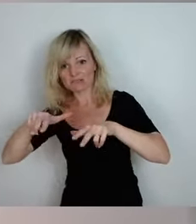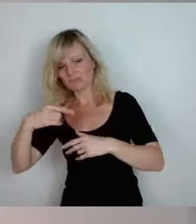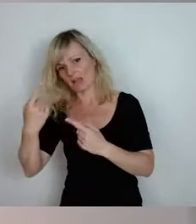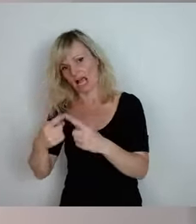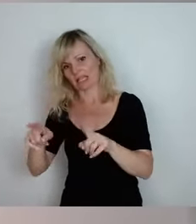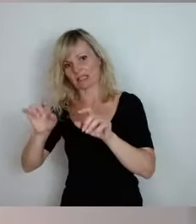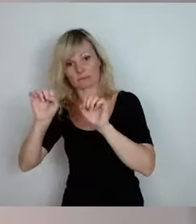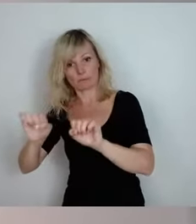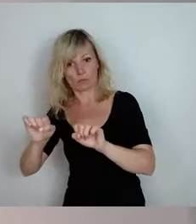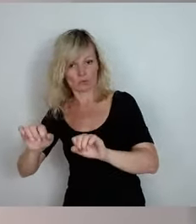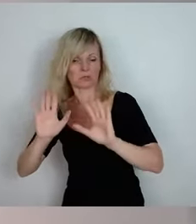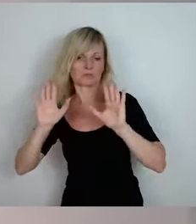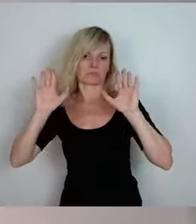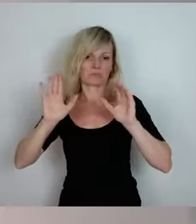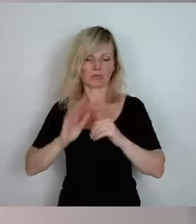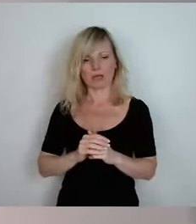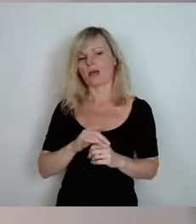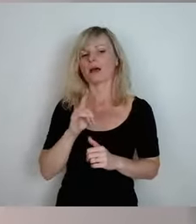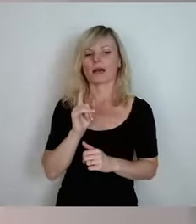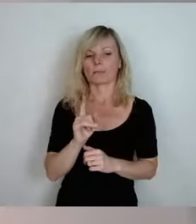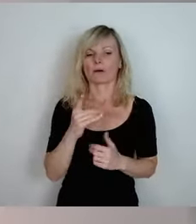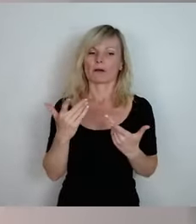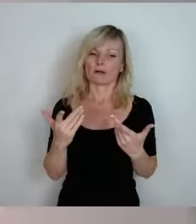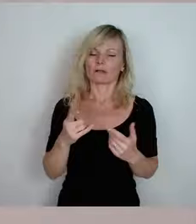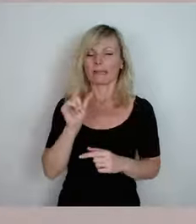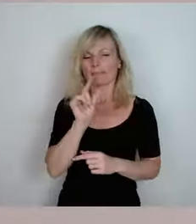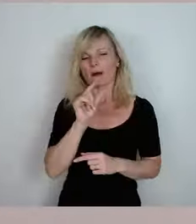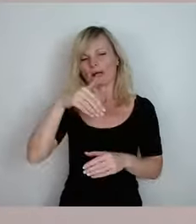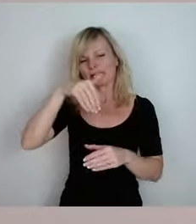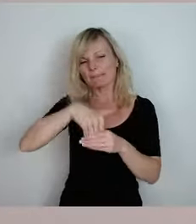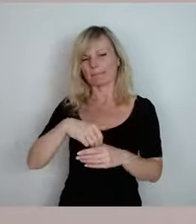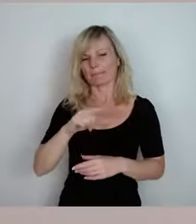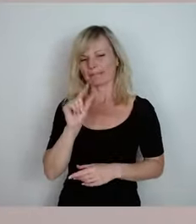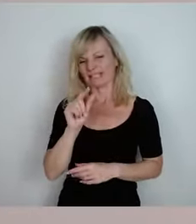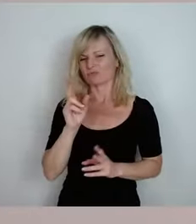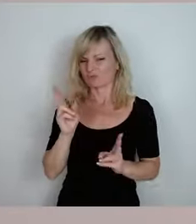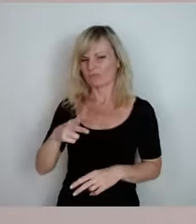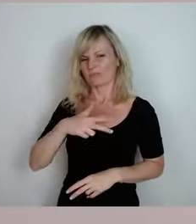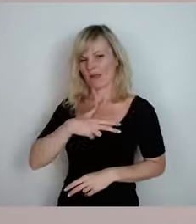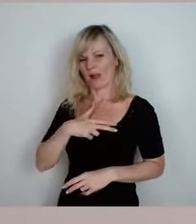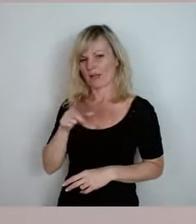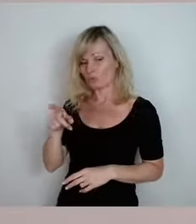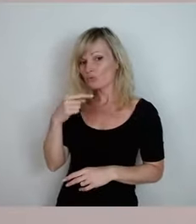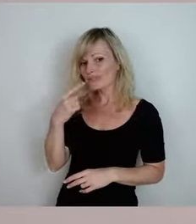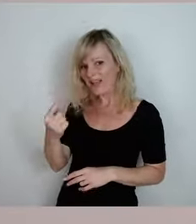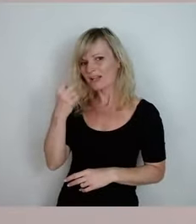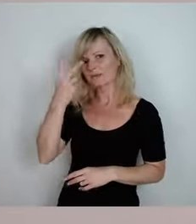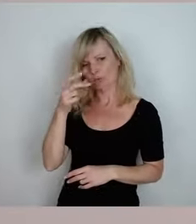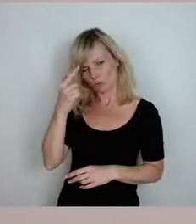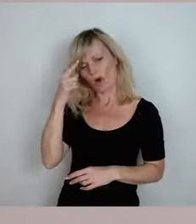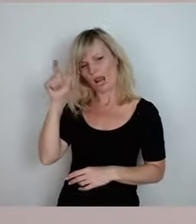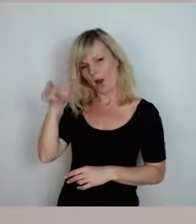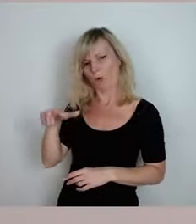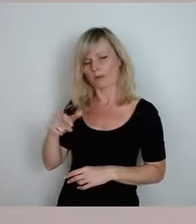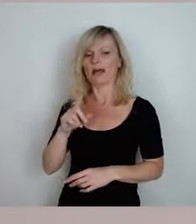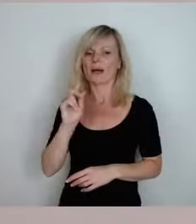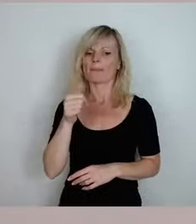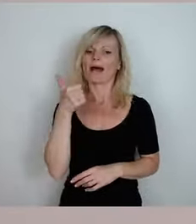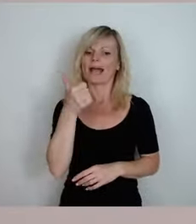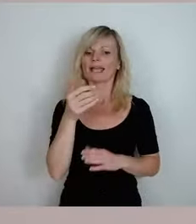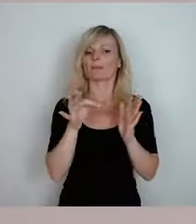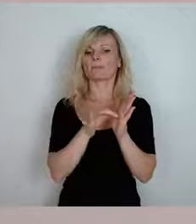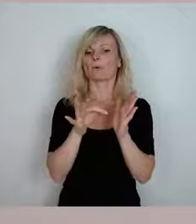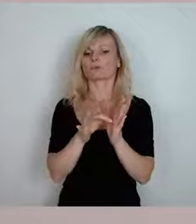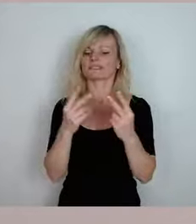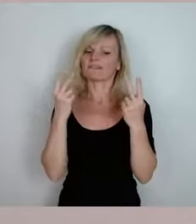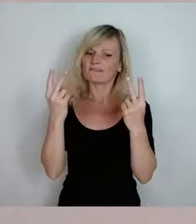Aber es ist ja immer irgendwie auch ein Stück Wahrheit darin und wenn du es sagst, sowieso, aber ein Punkt ist folgender, und das